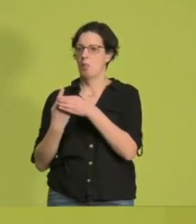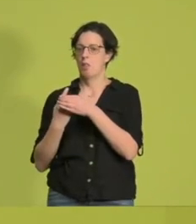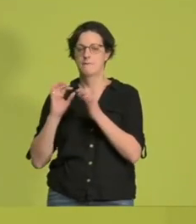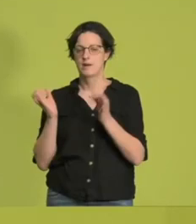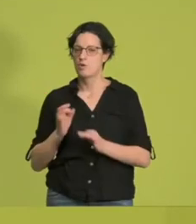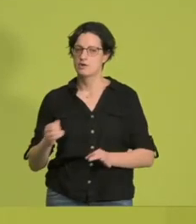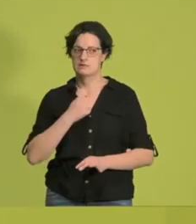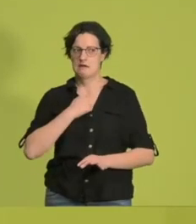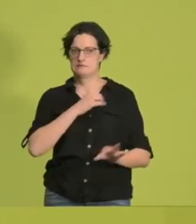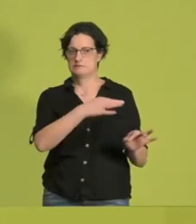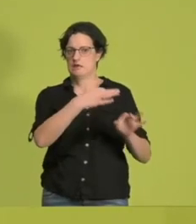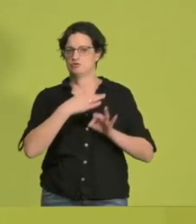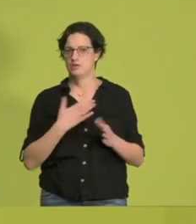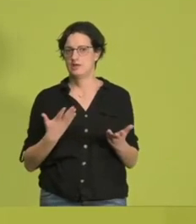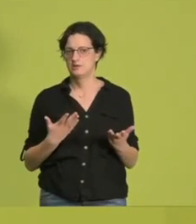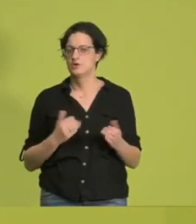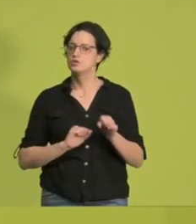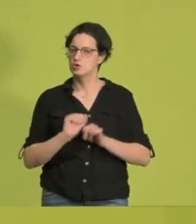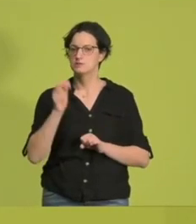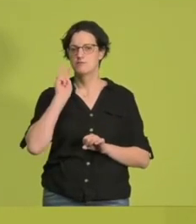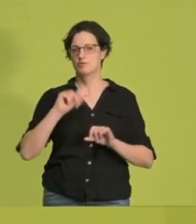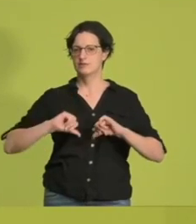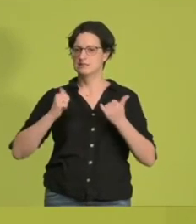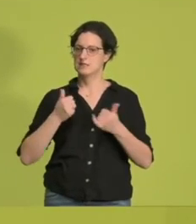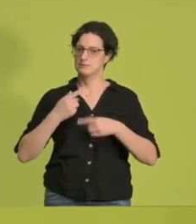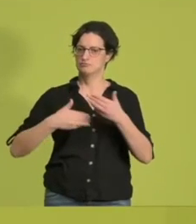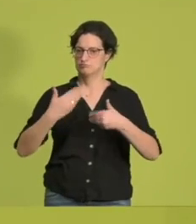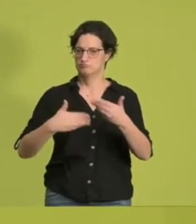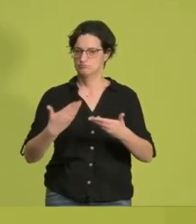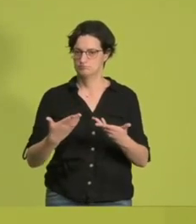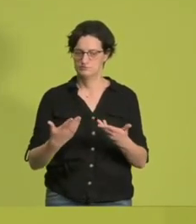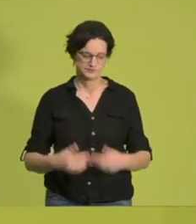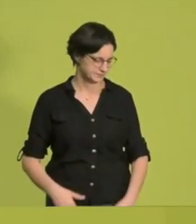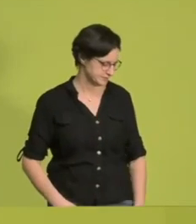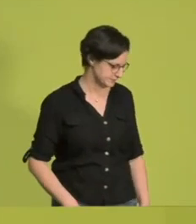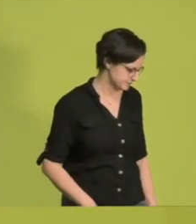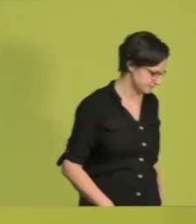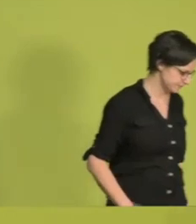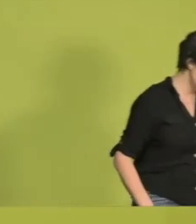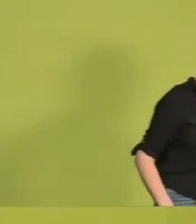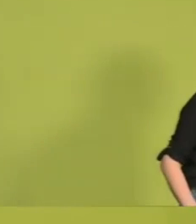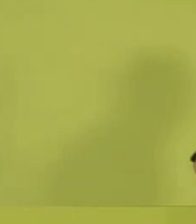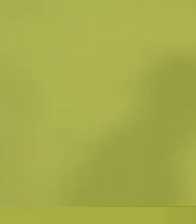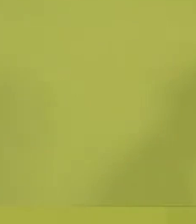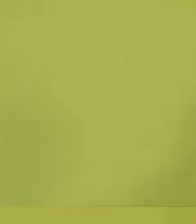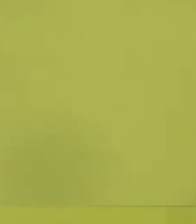haben müssen, von anderen angesteckt zu werden und trotzdem ein vernünftiges Leben führen können. Und dafür sind natürlich starke Kommunen